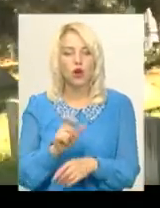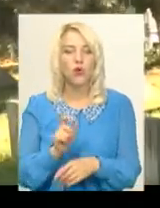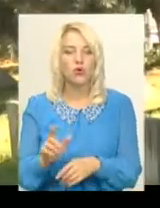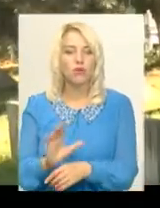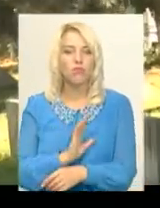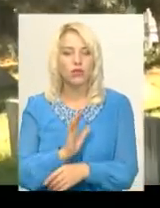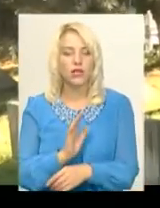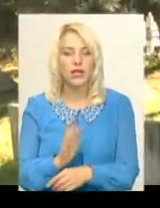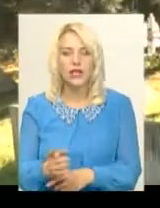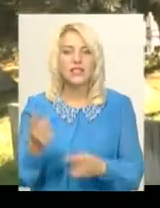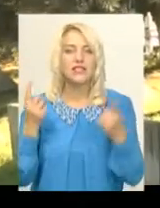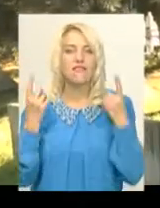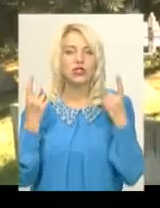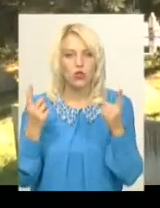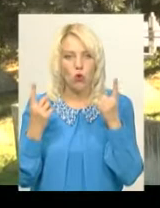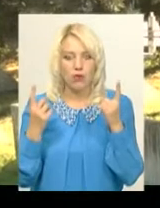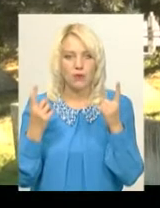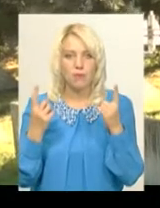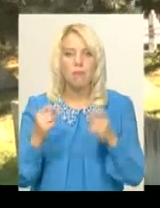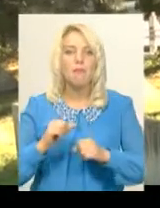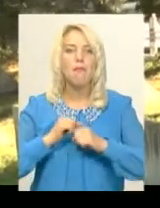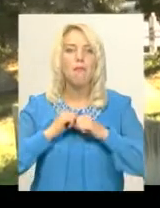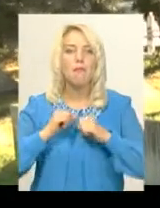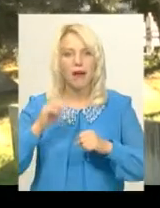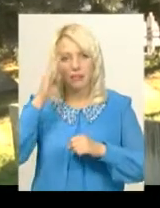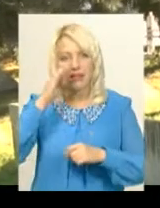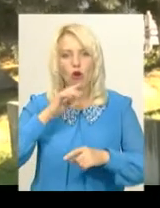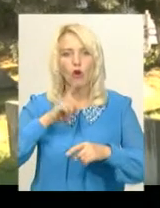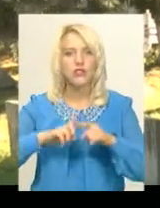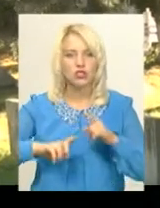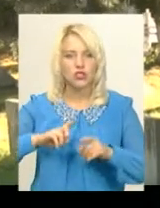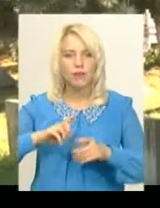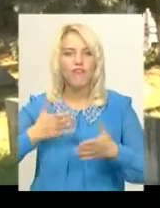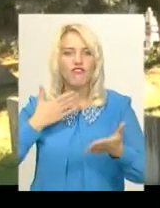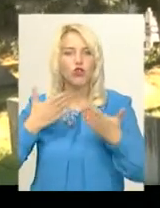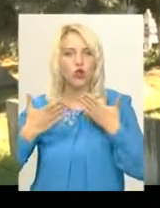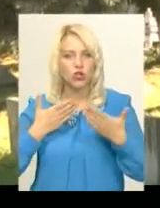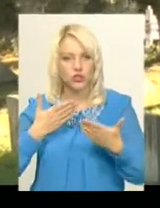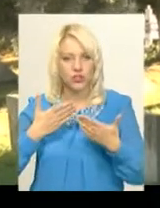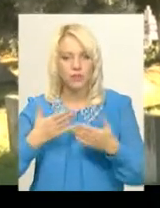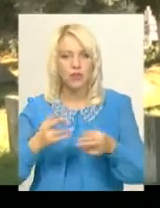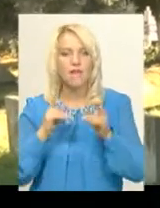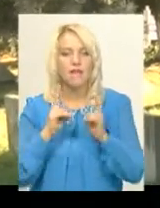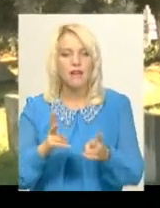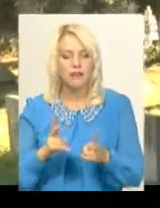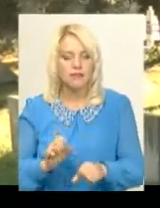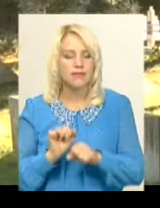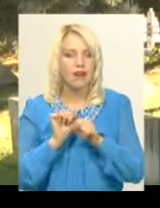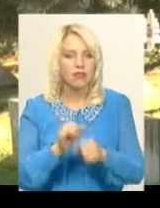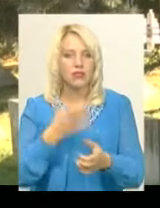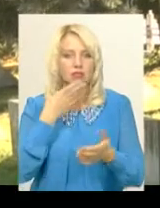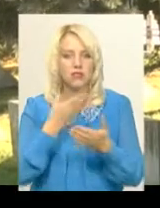з високим патріотичним відношенням до того, як захищати свою